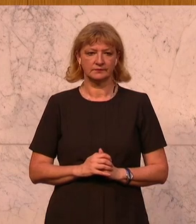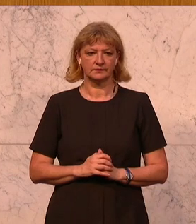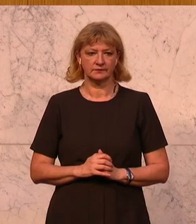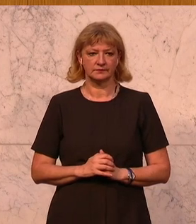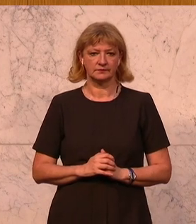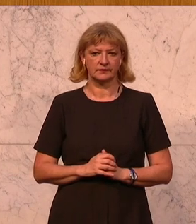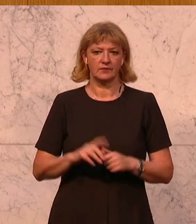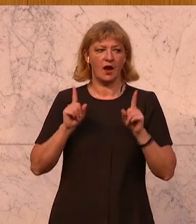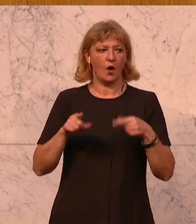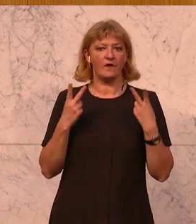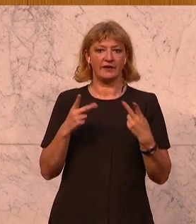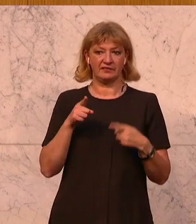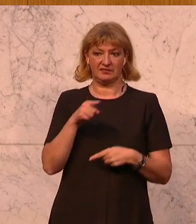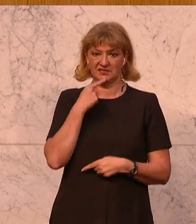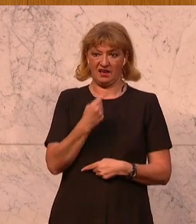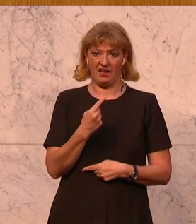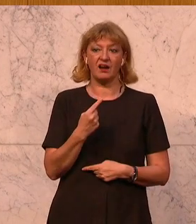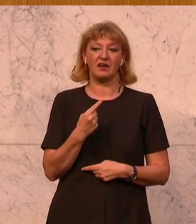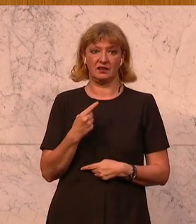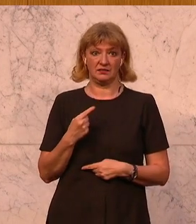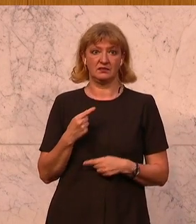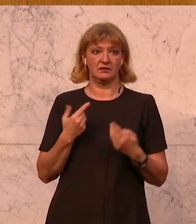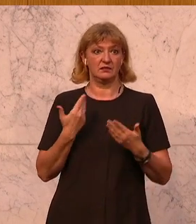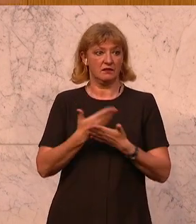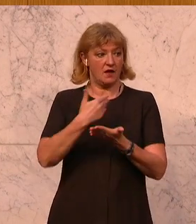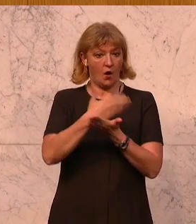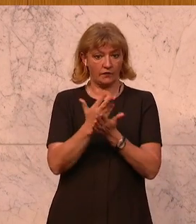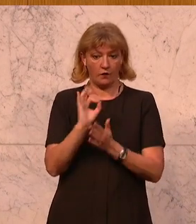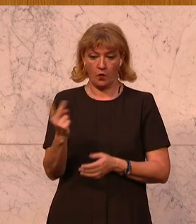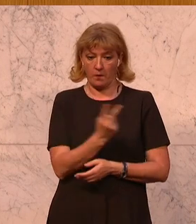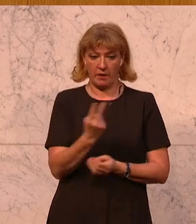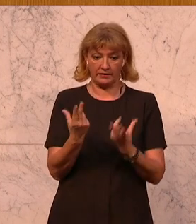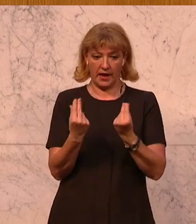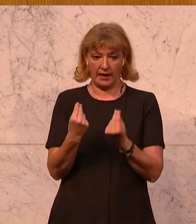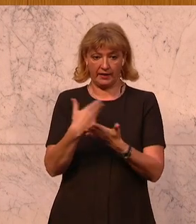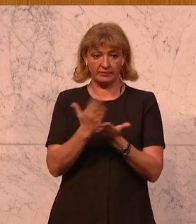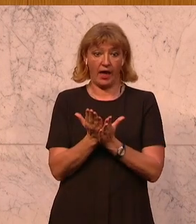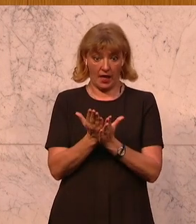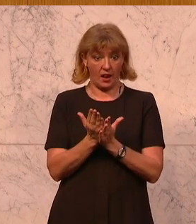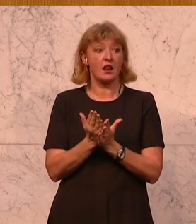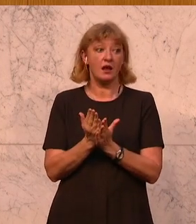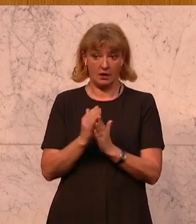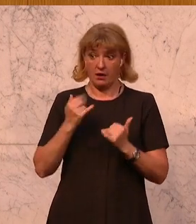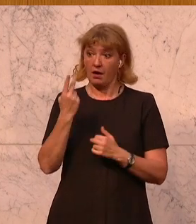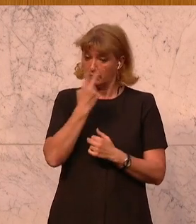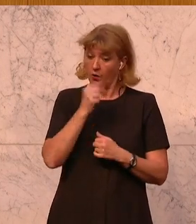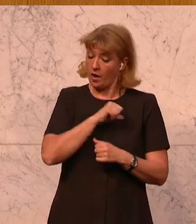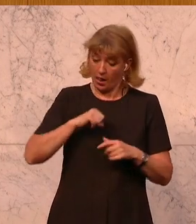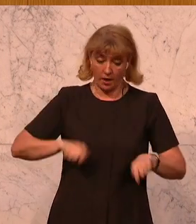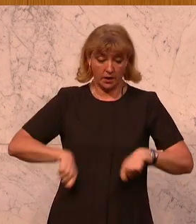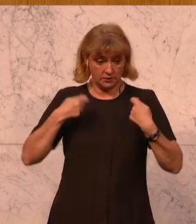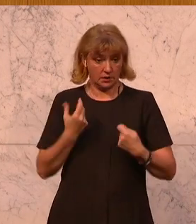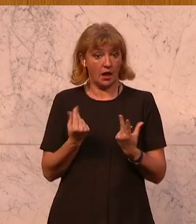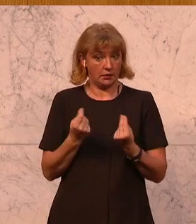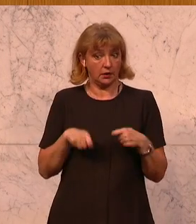Wichtig ist auch hier zu erwähnen, dadurch es eine Aufteilung für beide Elternteile sein sollte und es natürlich auch alleinerziehende Eltern gibt,